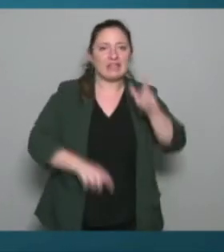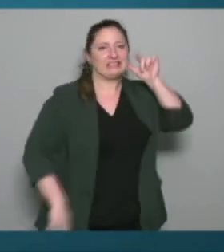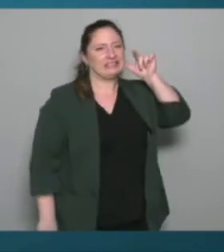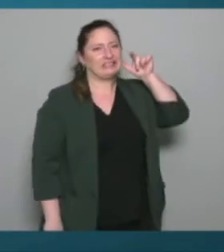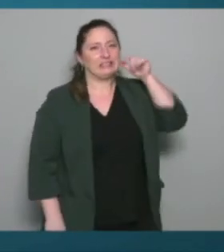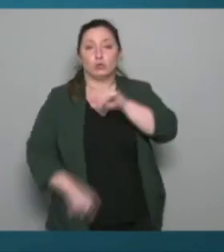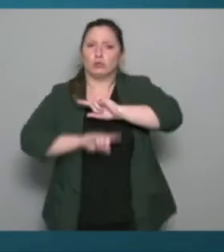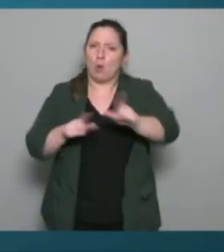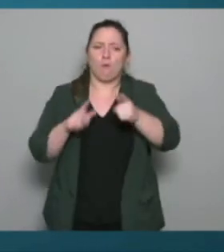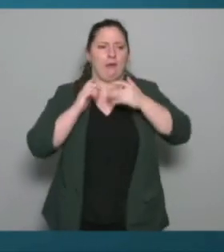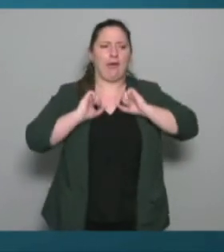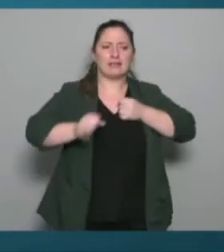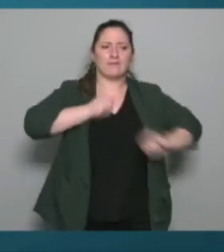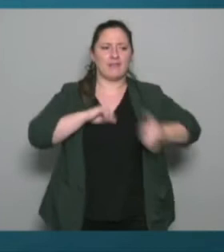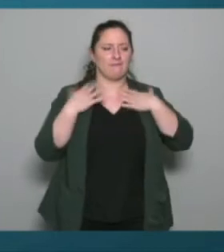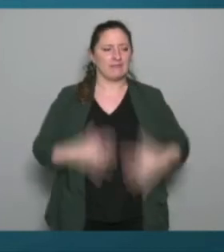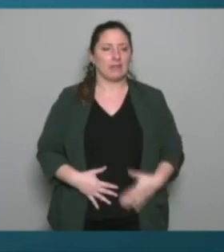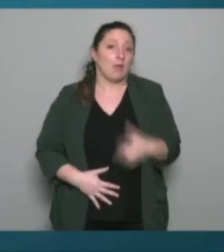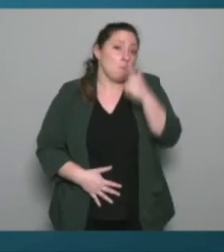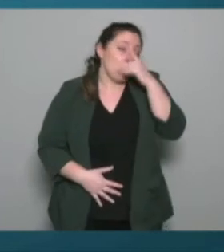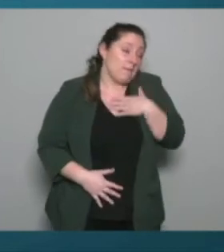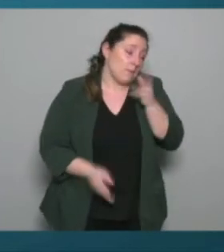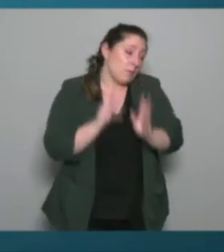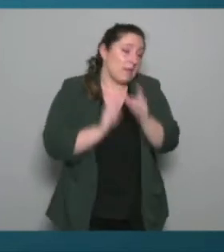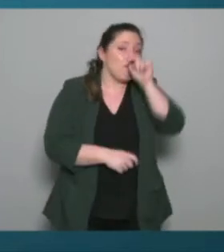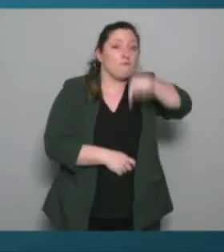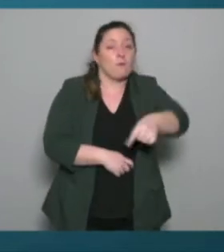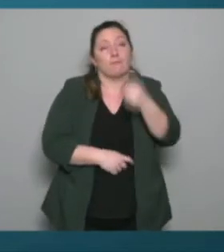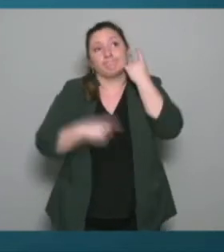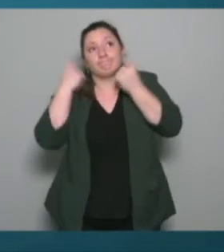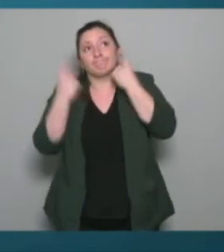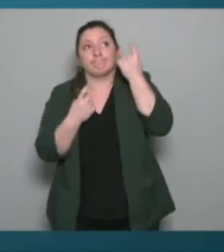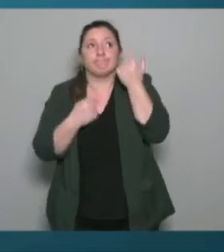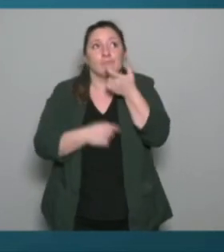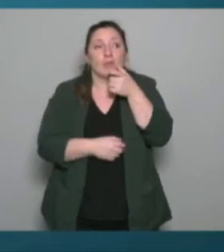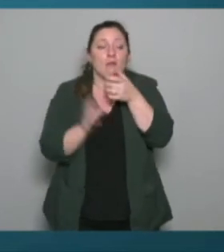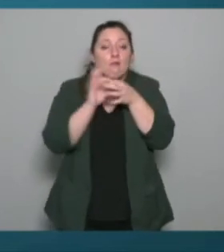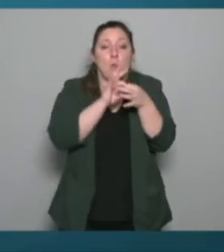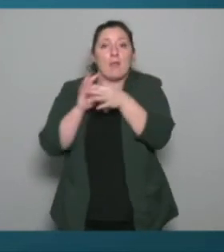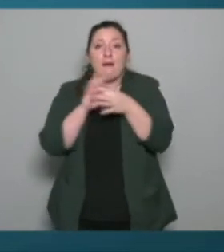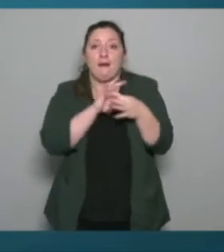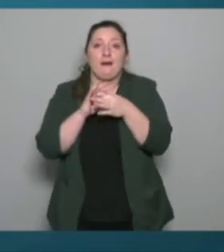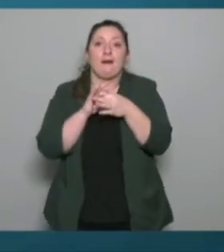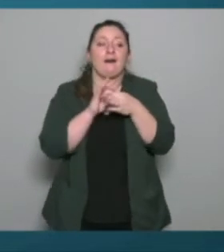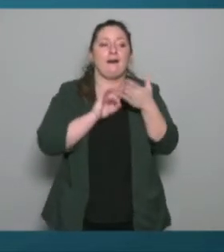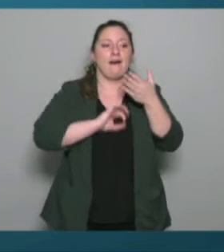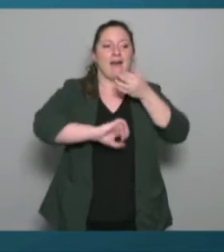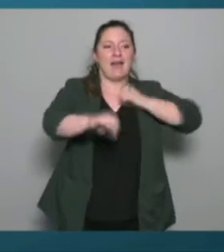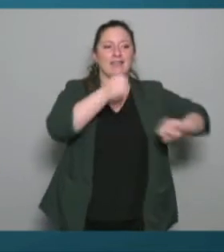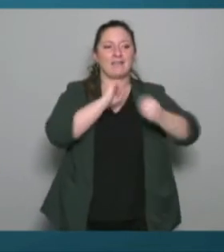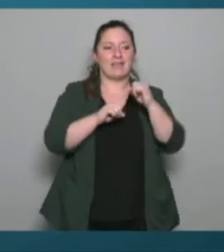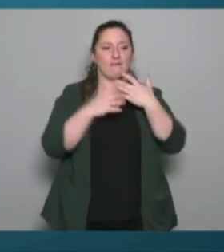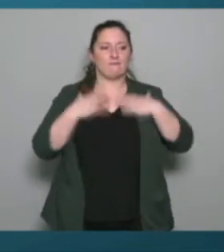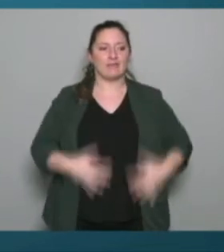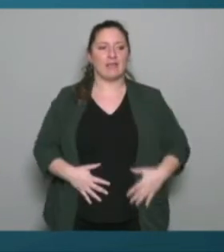à un moment donné je pense qu'il faudra peut-être aussi évoquer le lien entre activité physique adaptée et santé Je voudrais